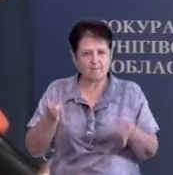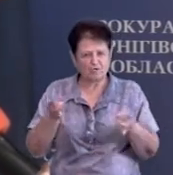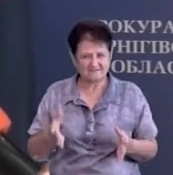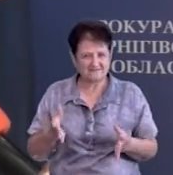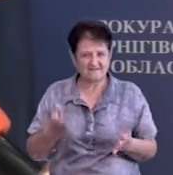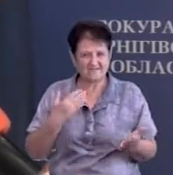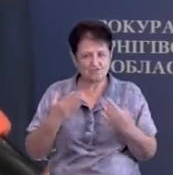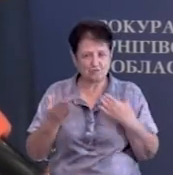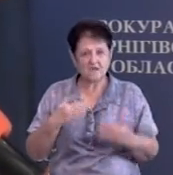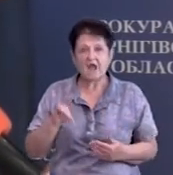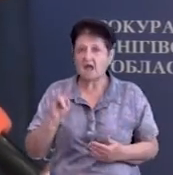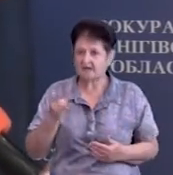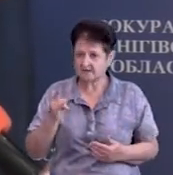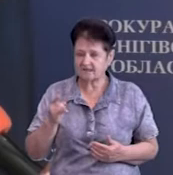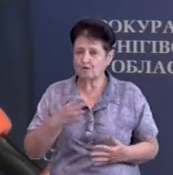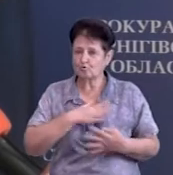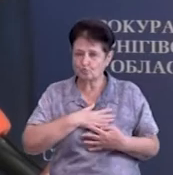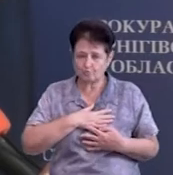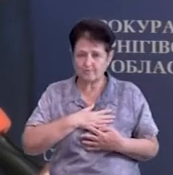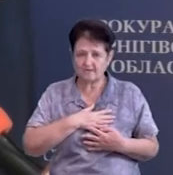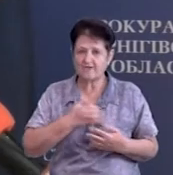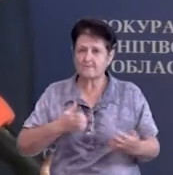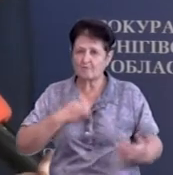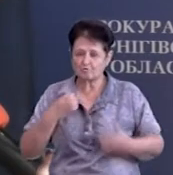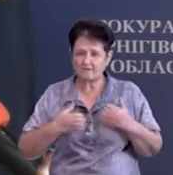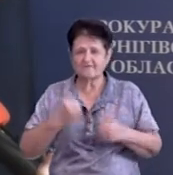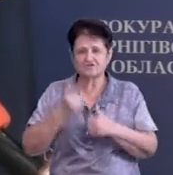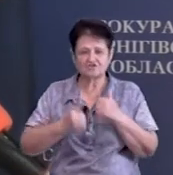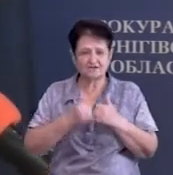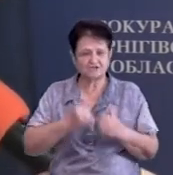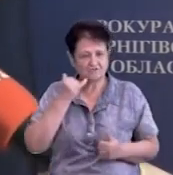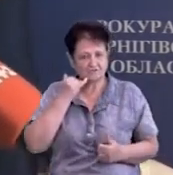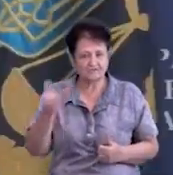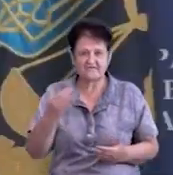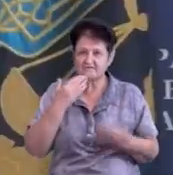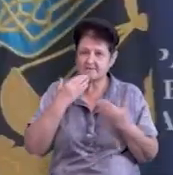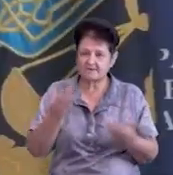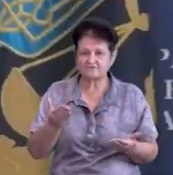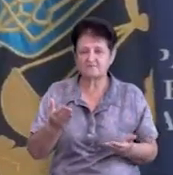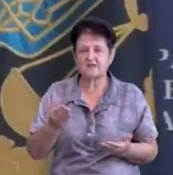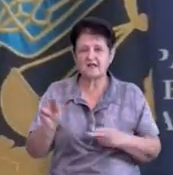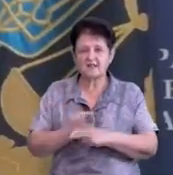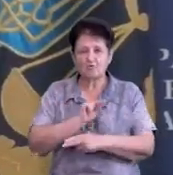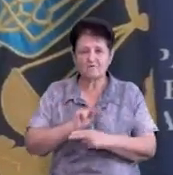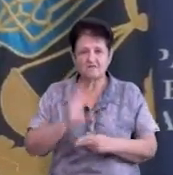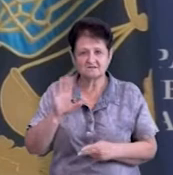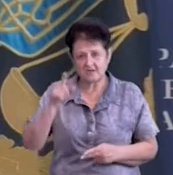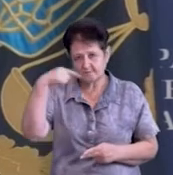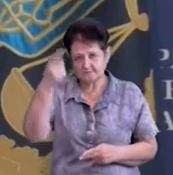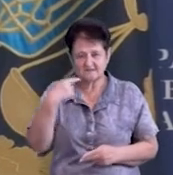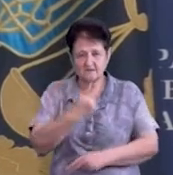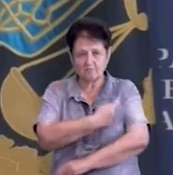Але дитину він дуже любив, дуже пеклувався, часто телефонував, запитувався. Проходив лікування в обласній